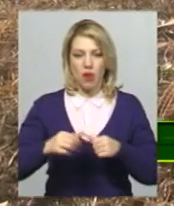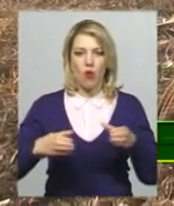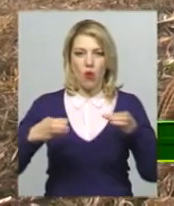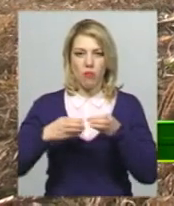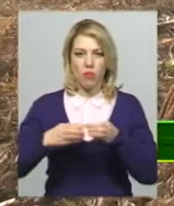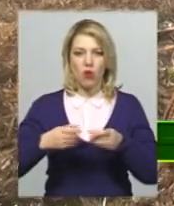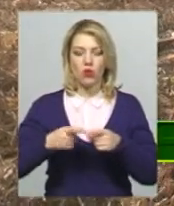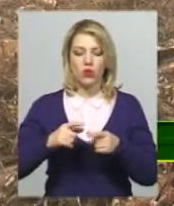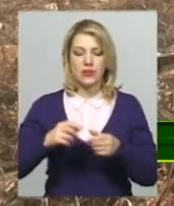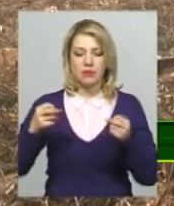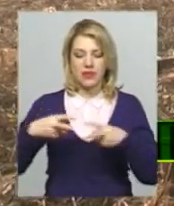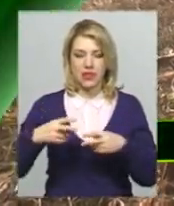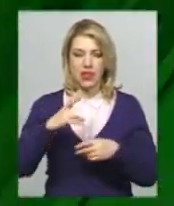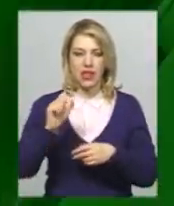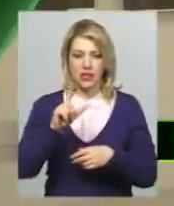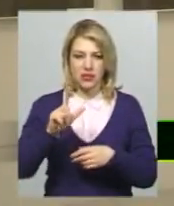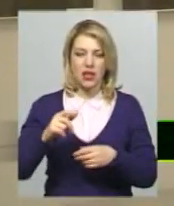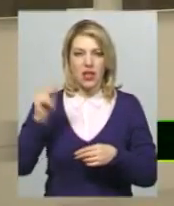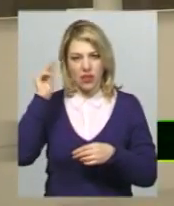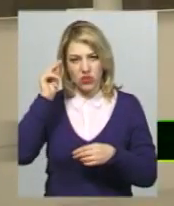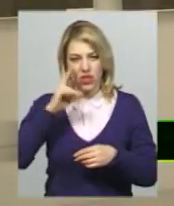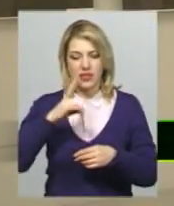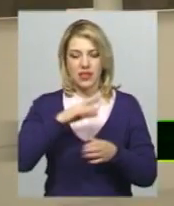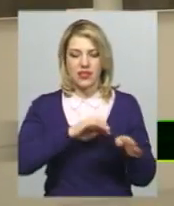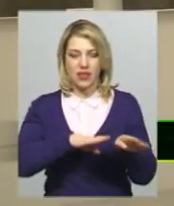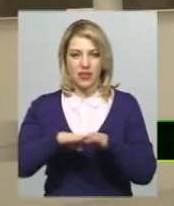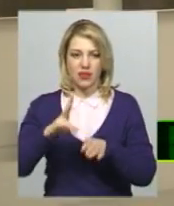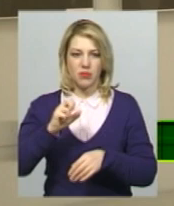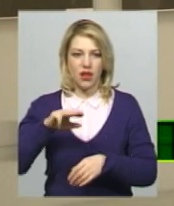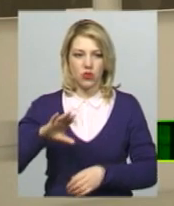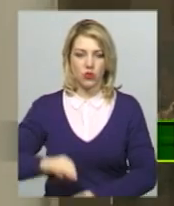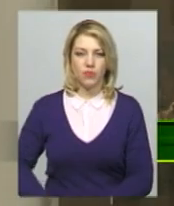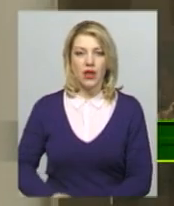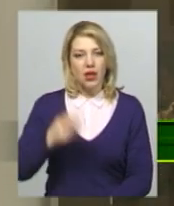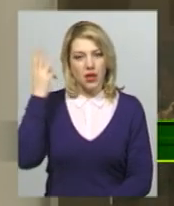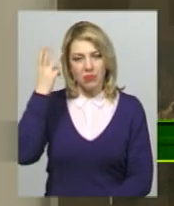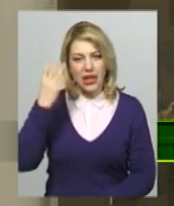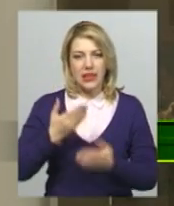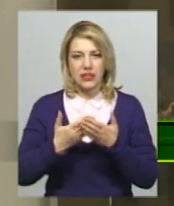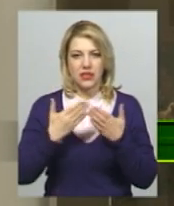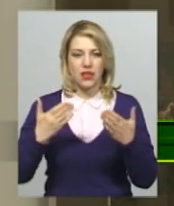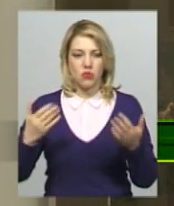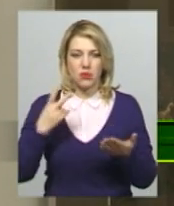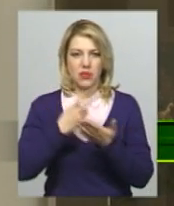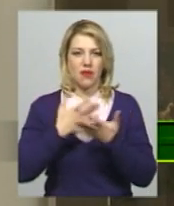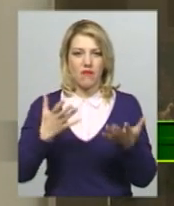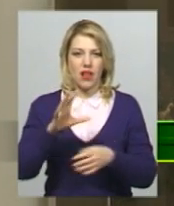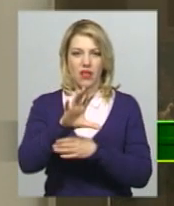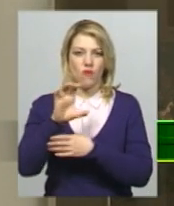проходили бойові навчання за стандартами НАТО. У Хмельницькому музеї студії фотомистецтва презентували виставку «Краще з